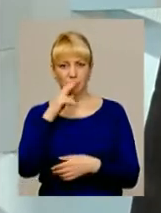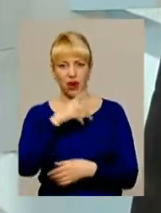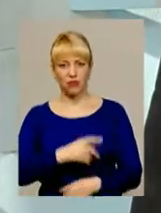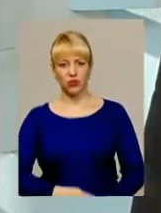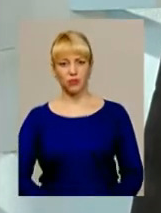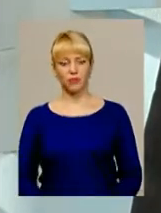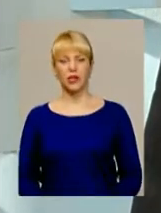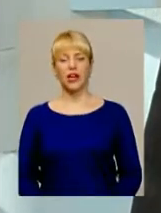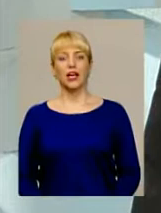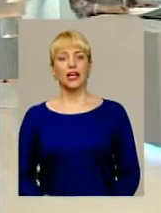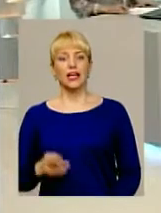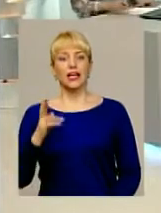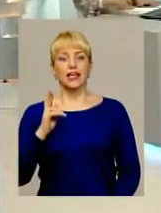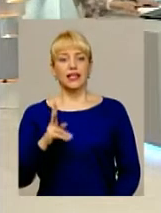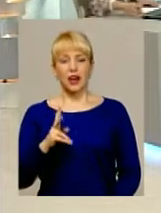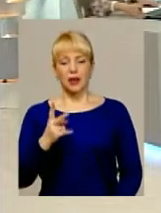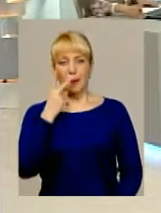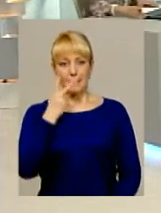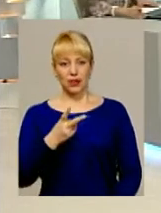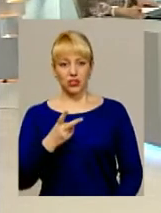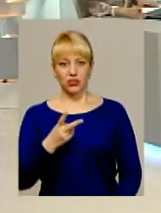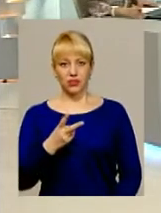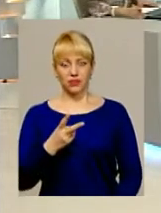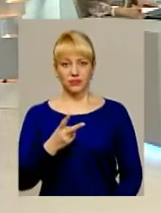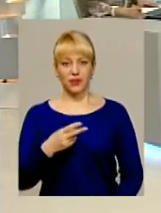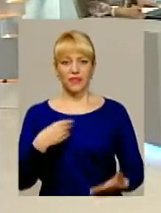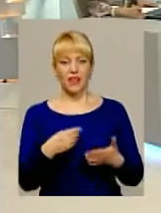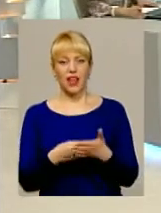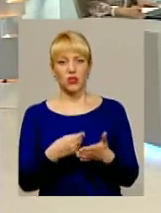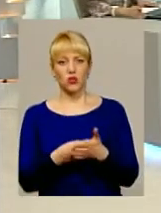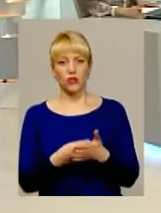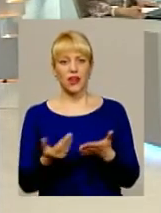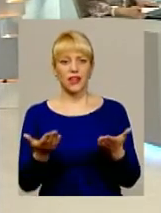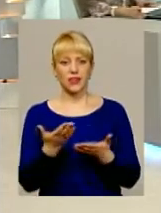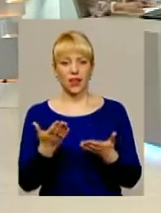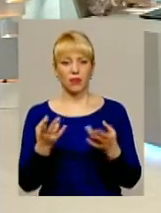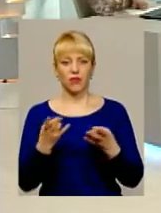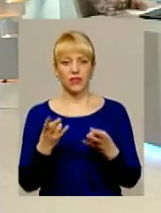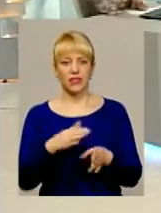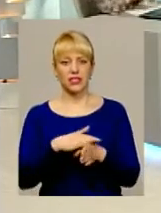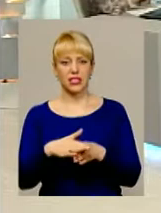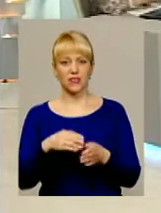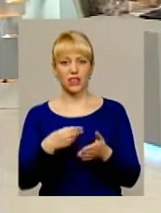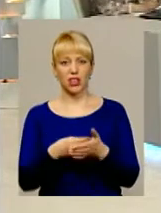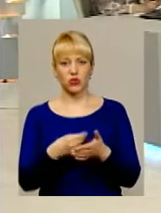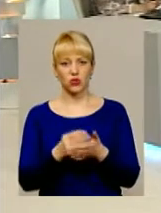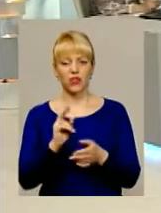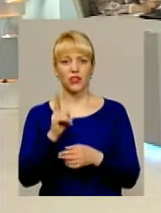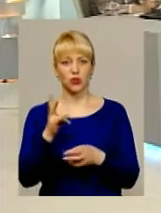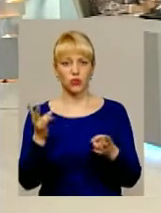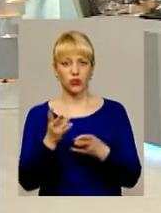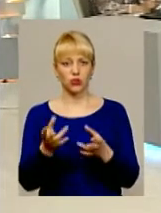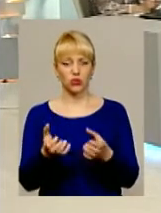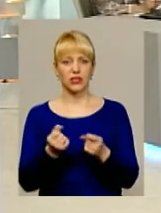Власне, як бачить фінансування, яким чином має здійснюватись фінансування, і хто ж має